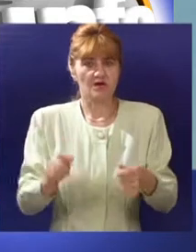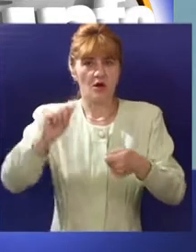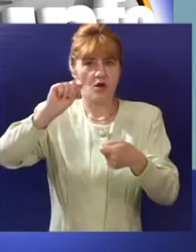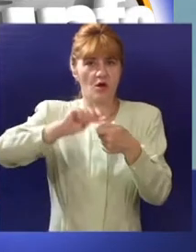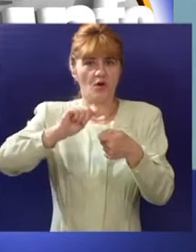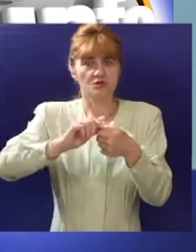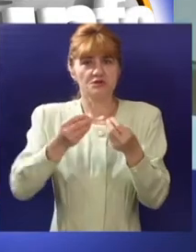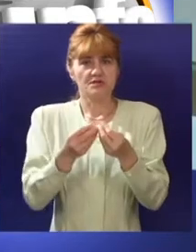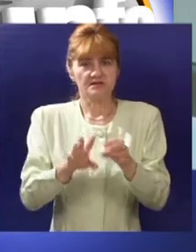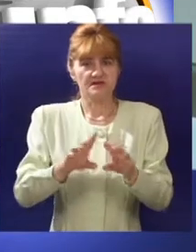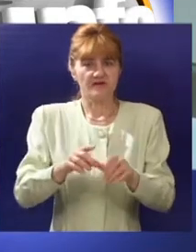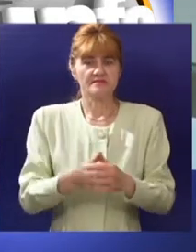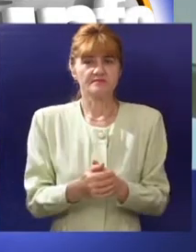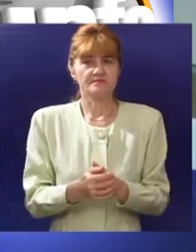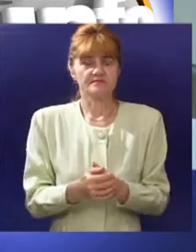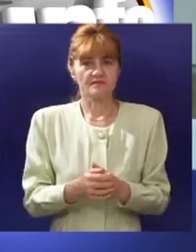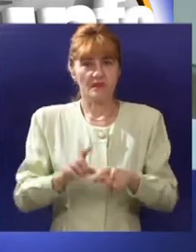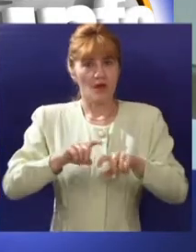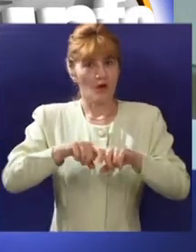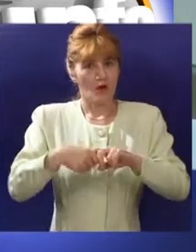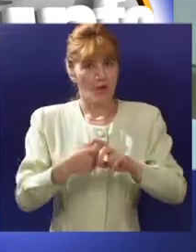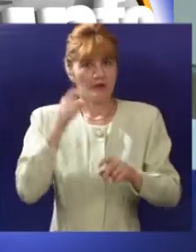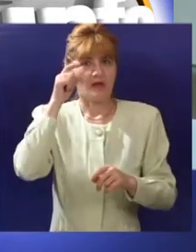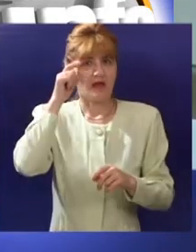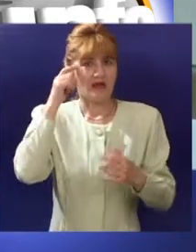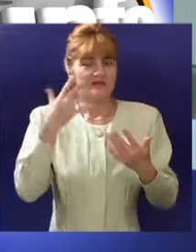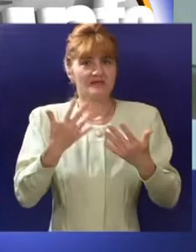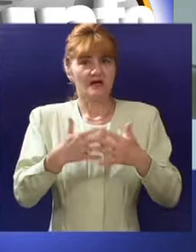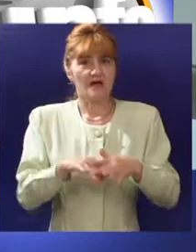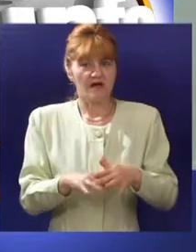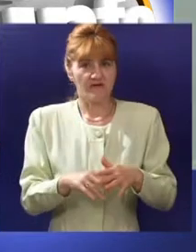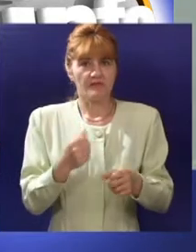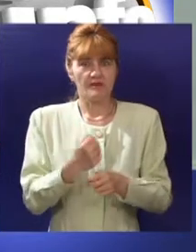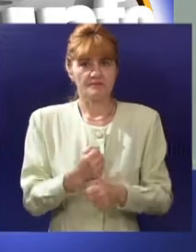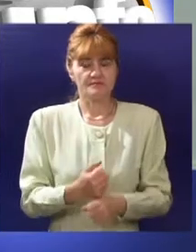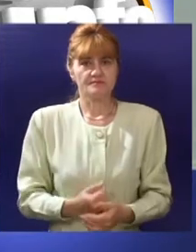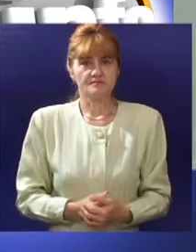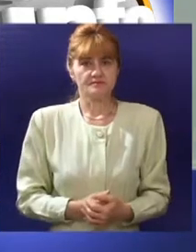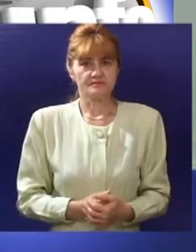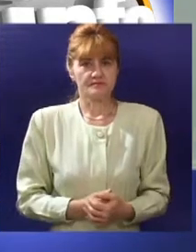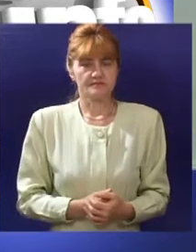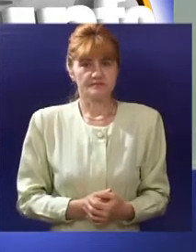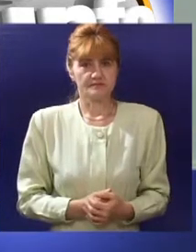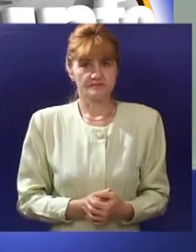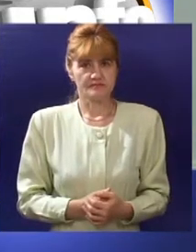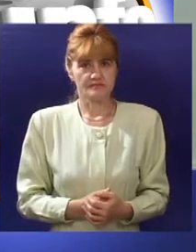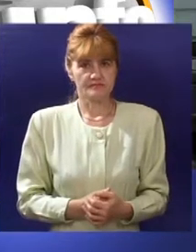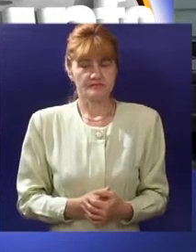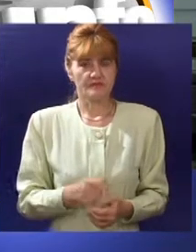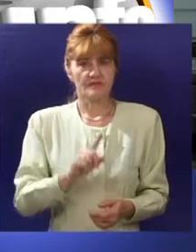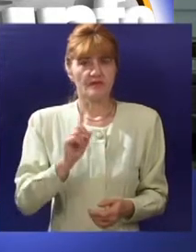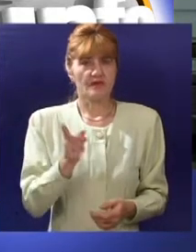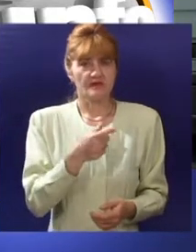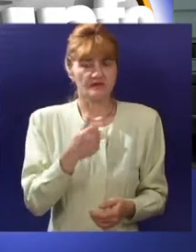velika ušteda budžeta Republike Srbije. opremu je proizvela kineska firma NucTech. Na prisutu svojim